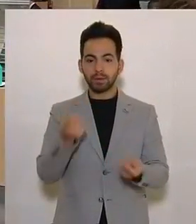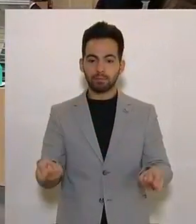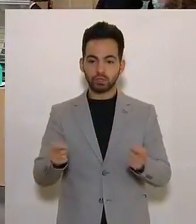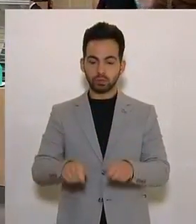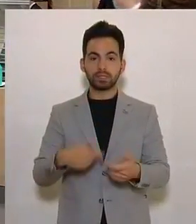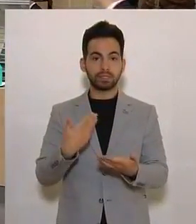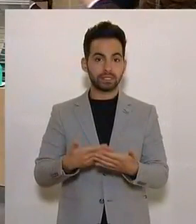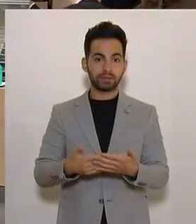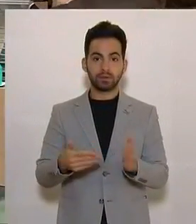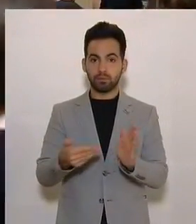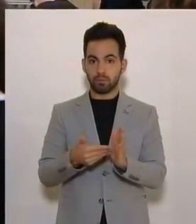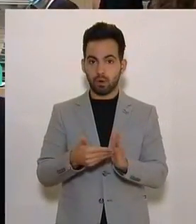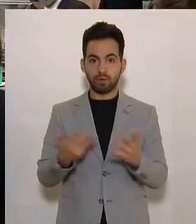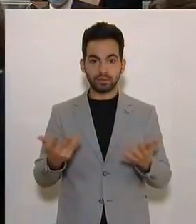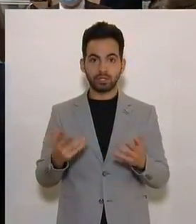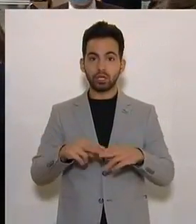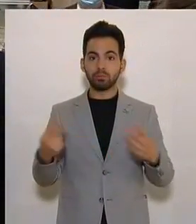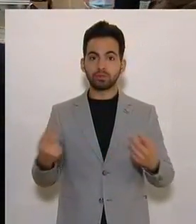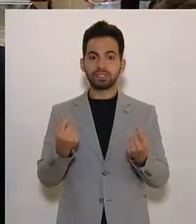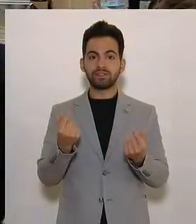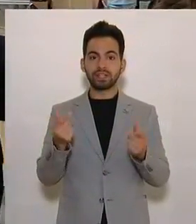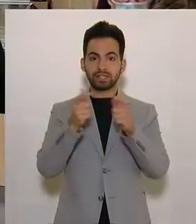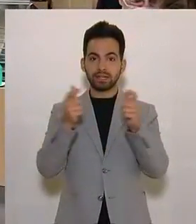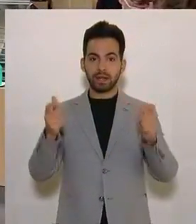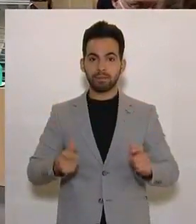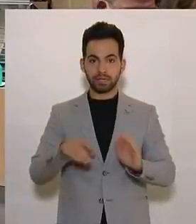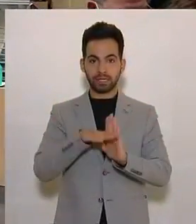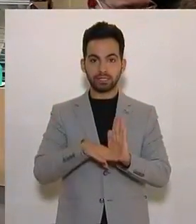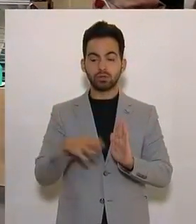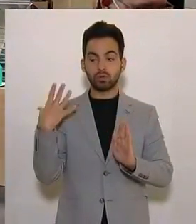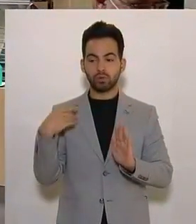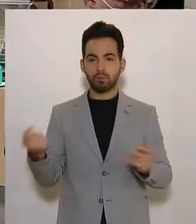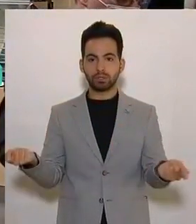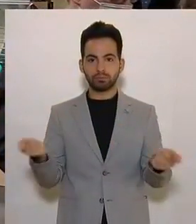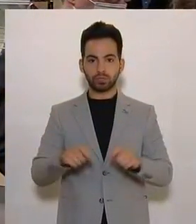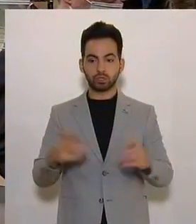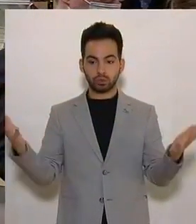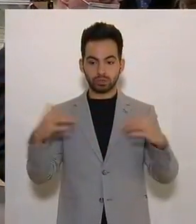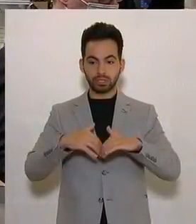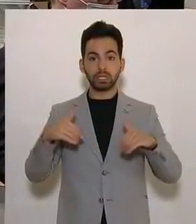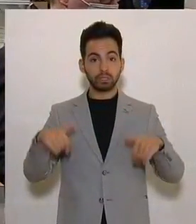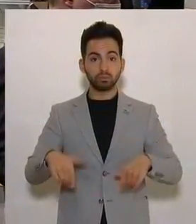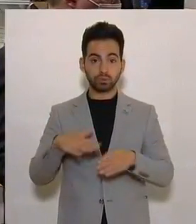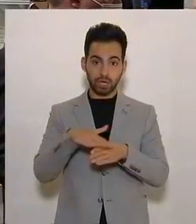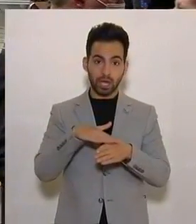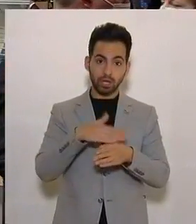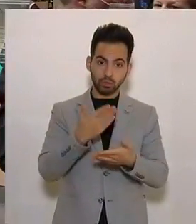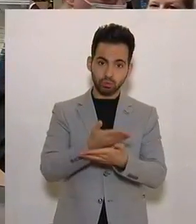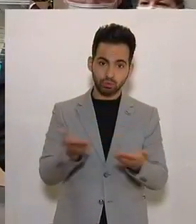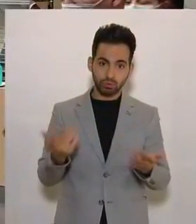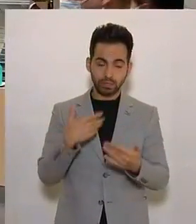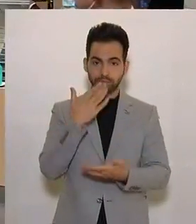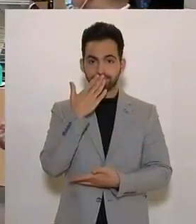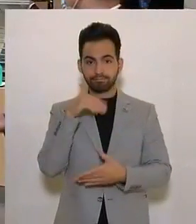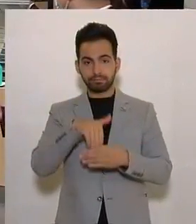daher als notwendig war, das Bundesfinanzrahmengesetz noch einmal zu beschließen. Ich muss mich wirklich entschuldigen für diesen